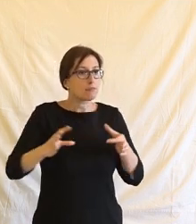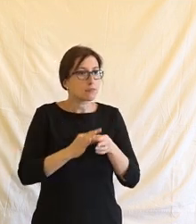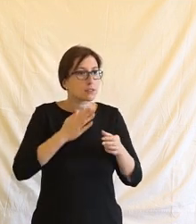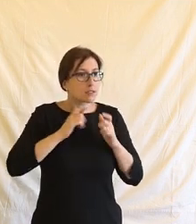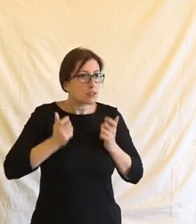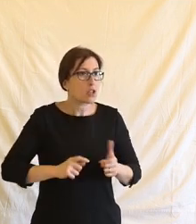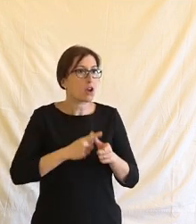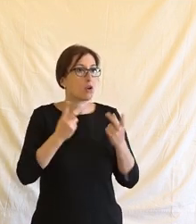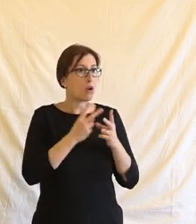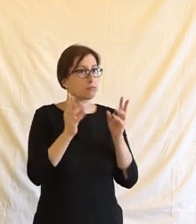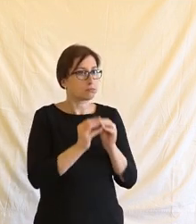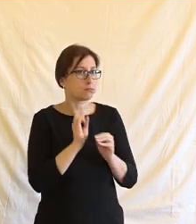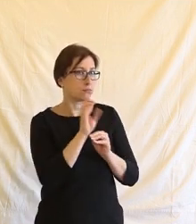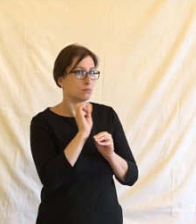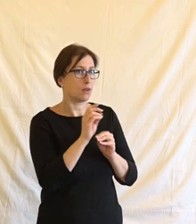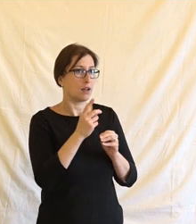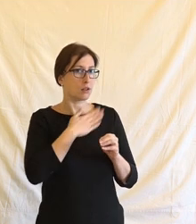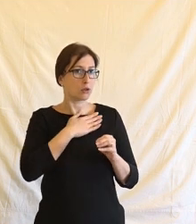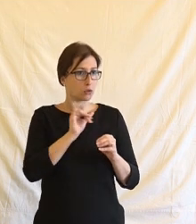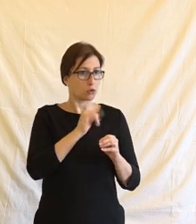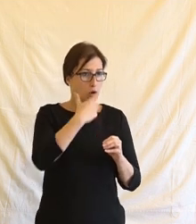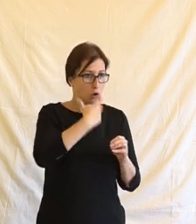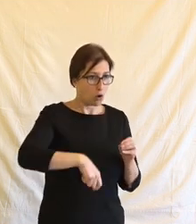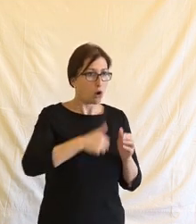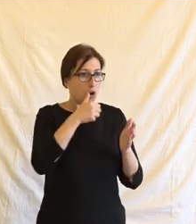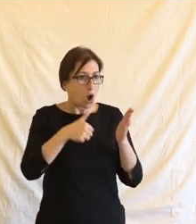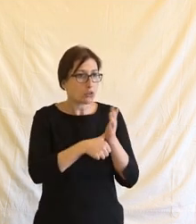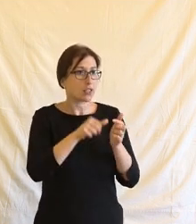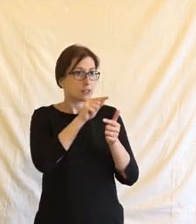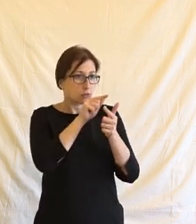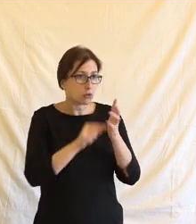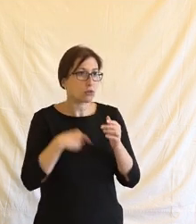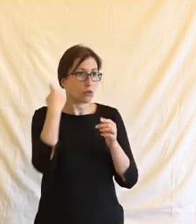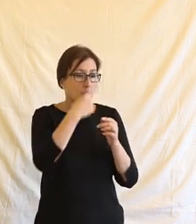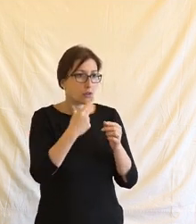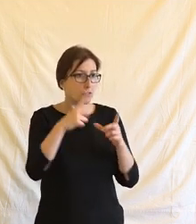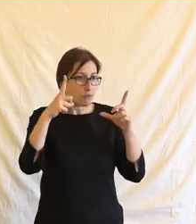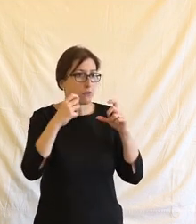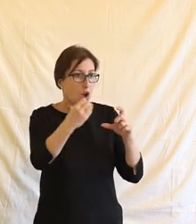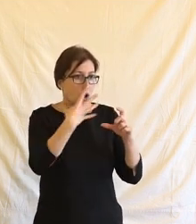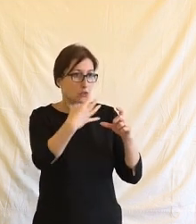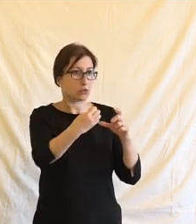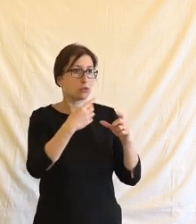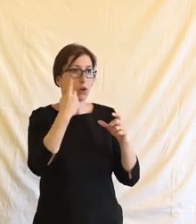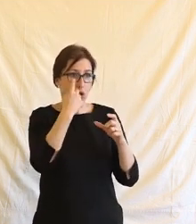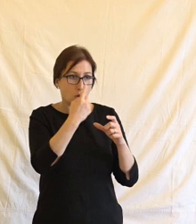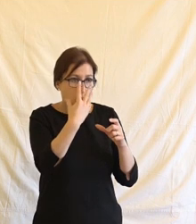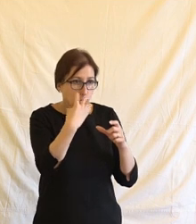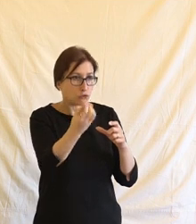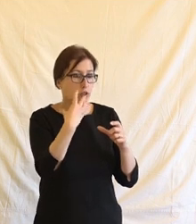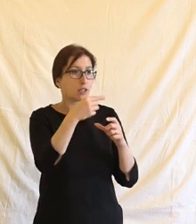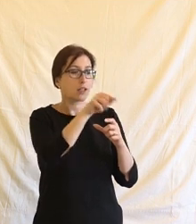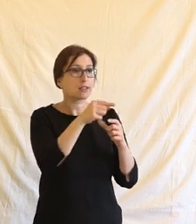zpracovávány e-mailové adresy. Aby vůbec vlastně virtuální realita mohla fungovat, tak musí zpracovávat